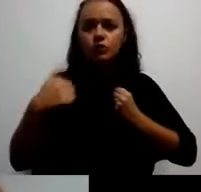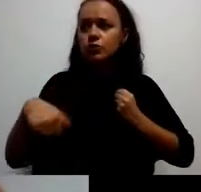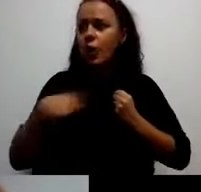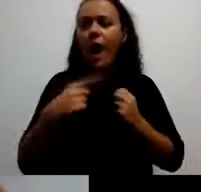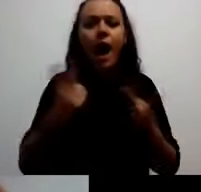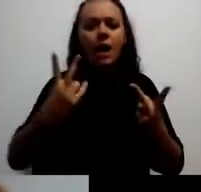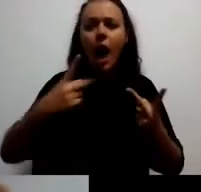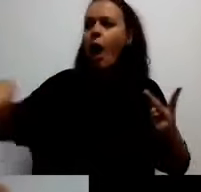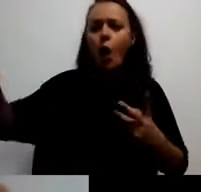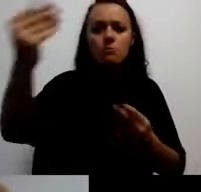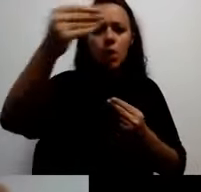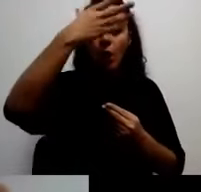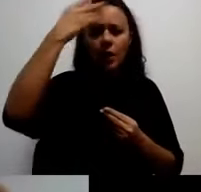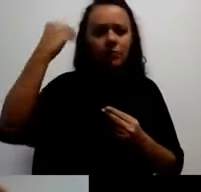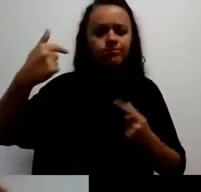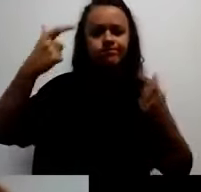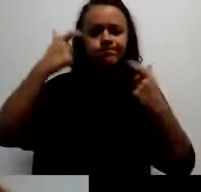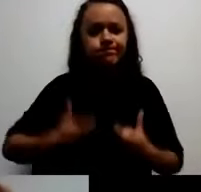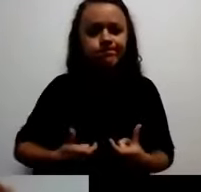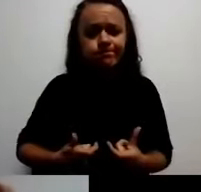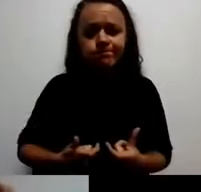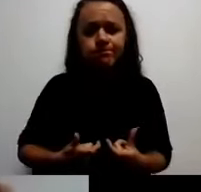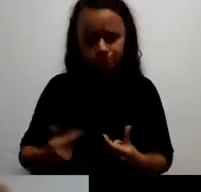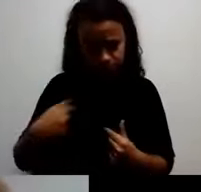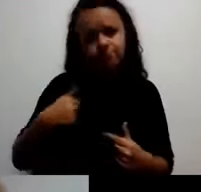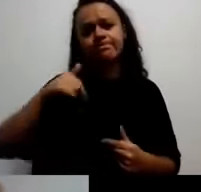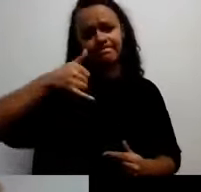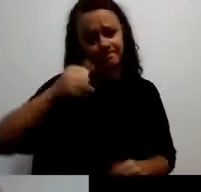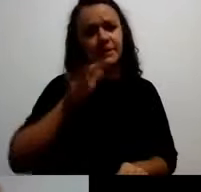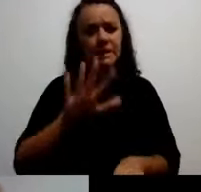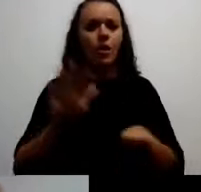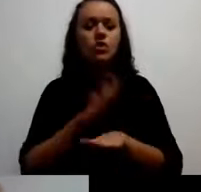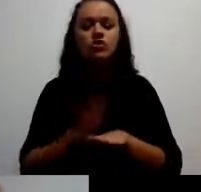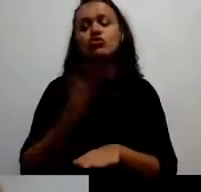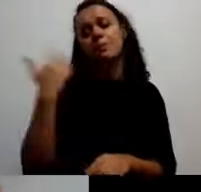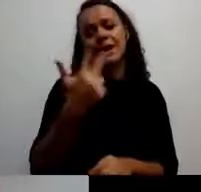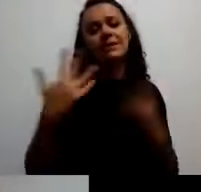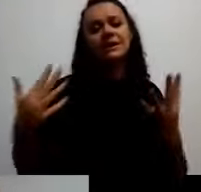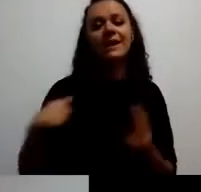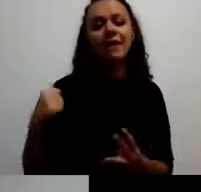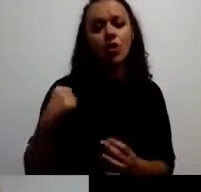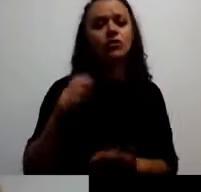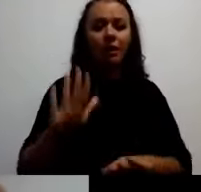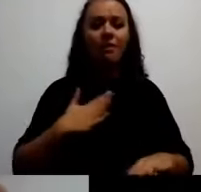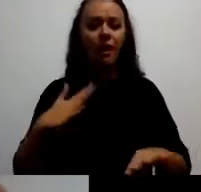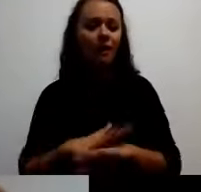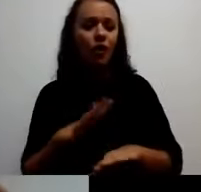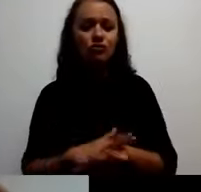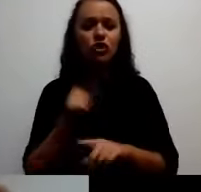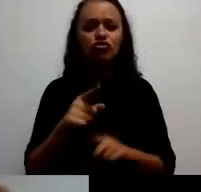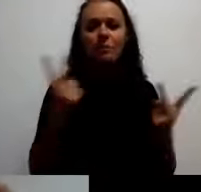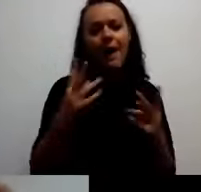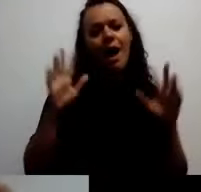mraku? Ja jesam. Bila sam u njemu sa svojih 39 godina. Moj mrak je,